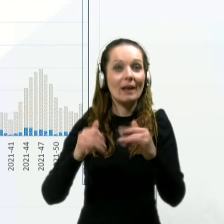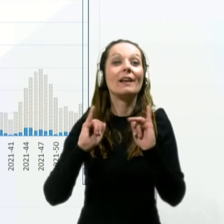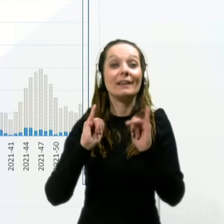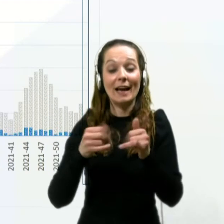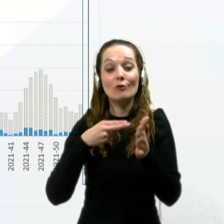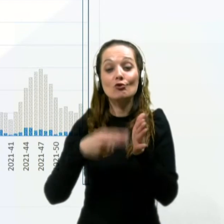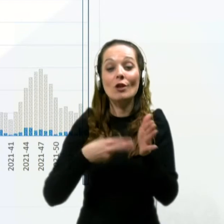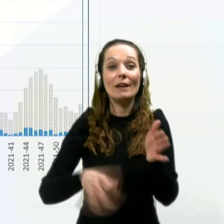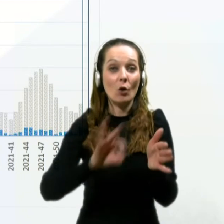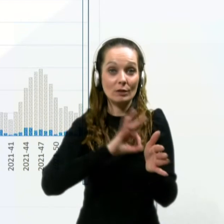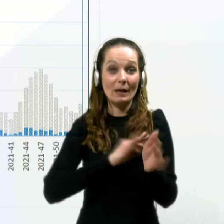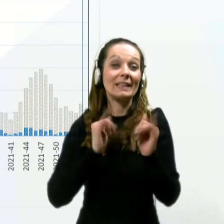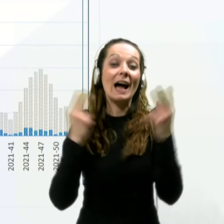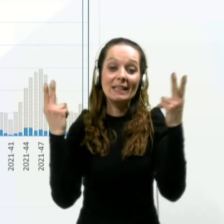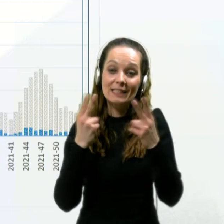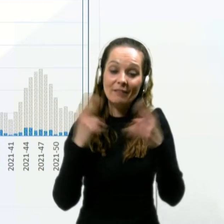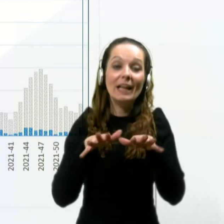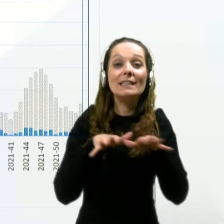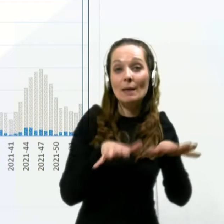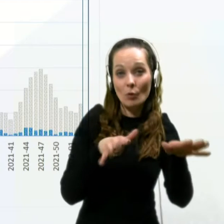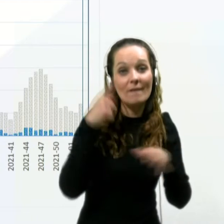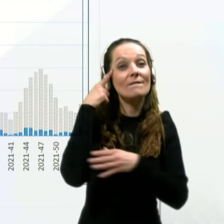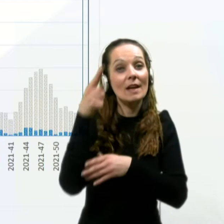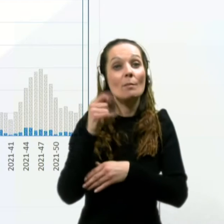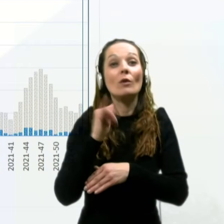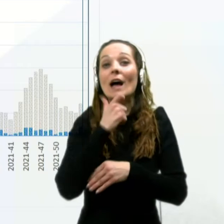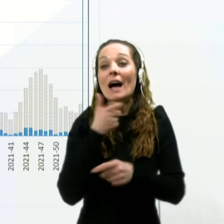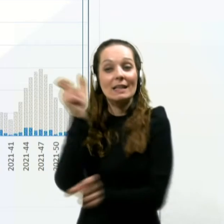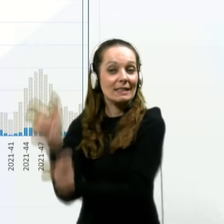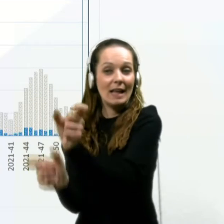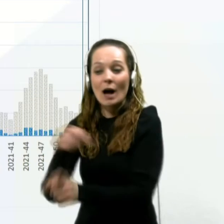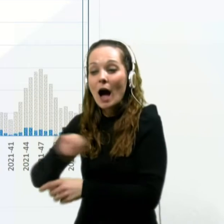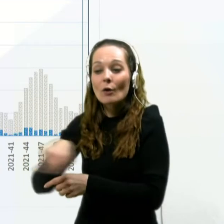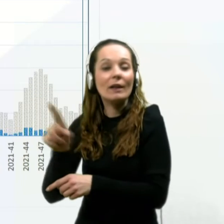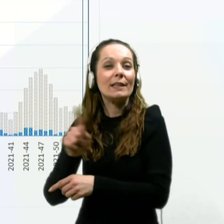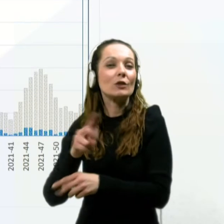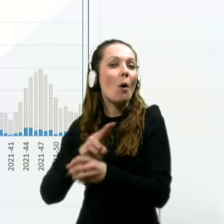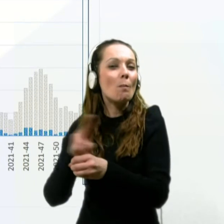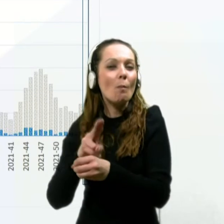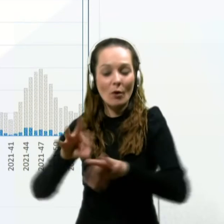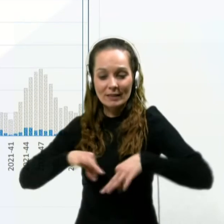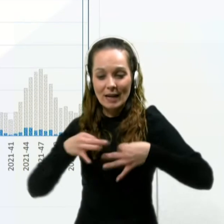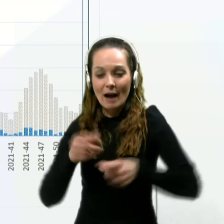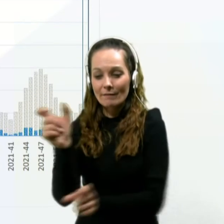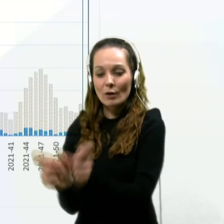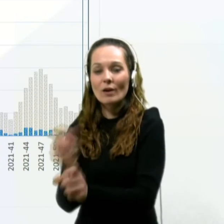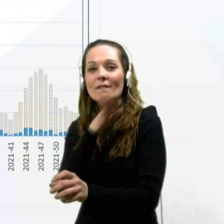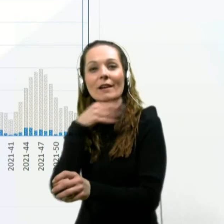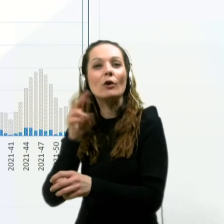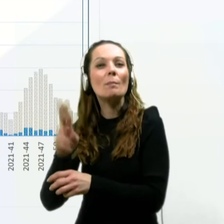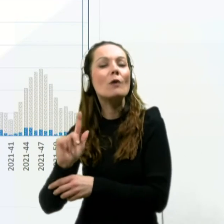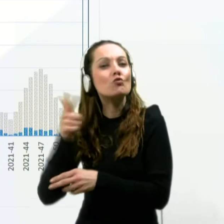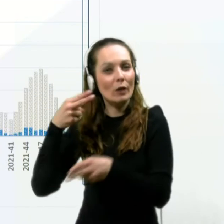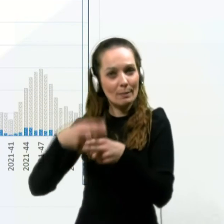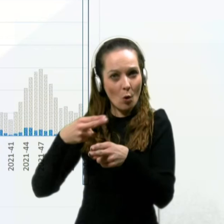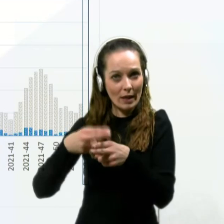število smrti, seveda se povečuje, vemo, da starostniki niso popolnoma zdrave osebe, veliko je spremljajočih drugih